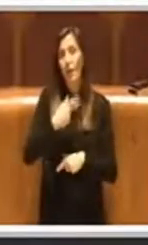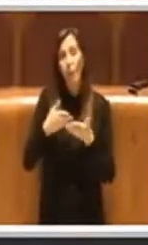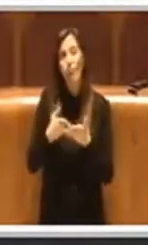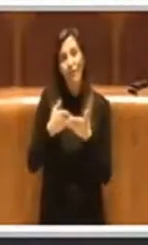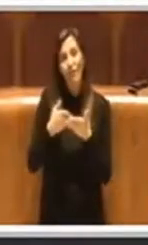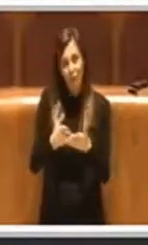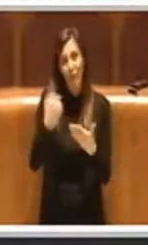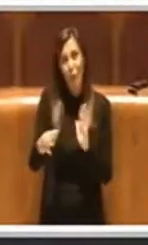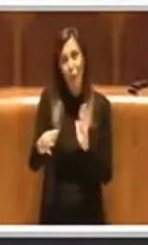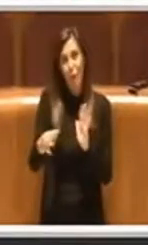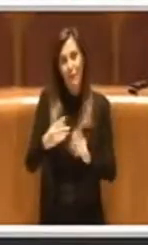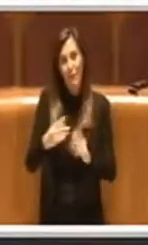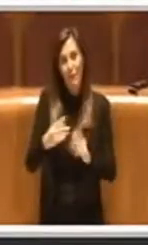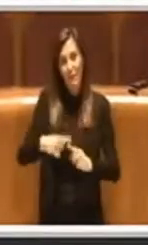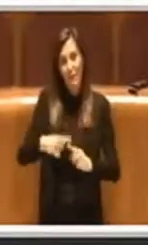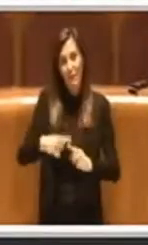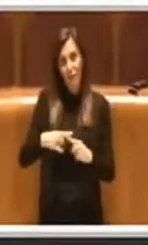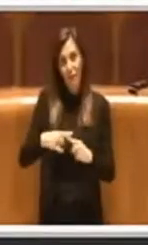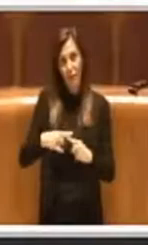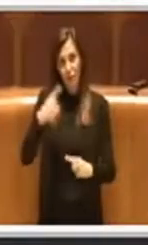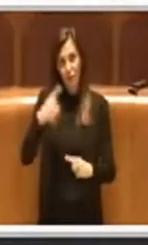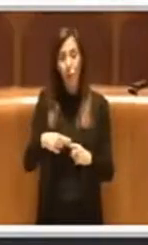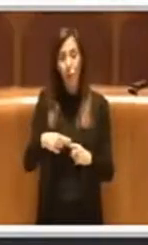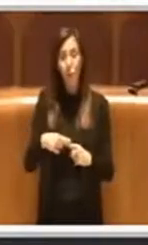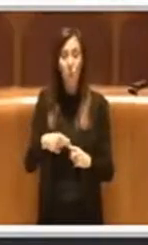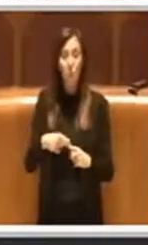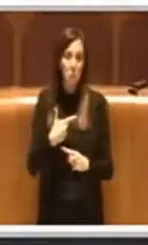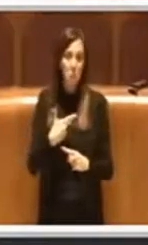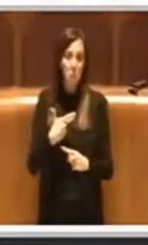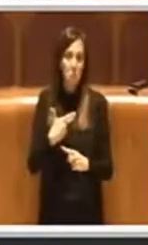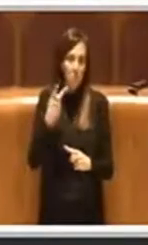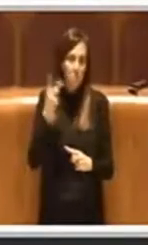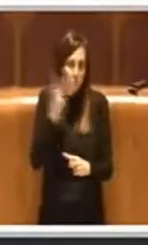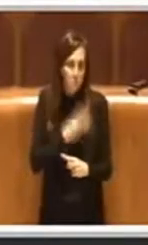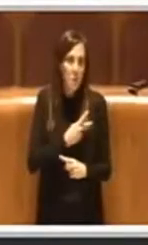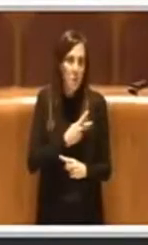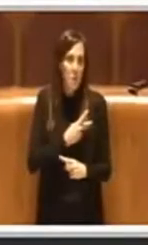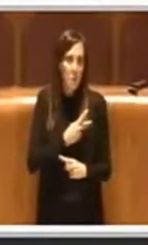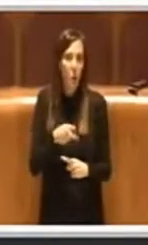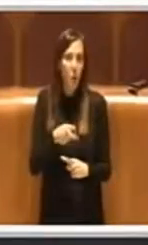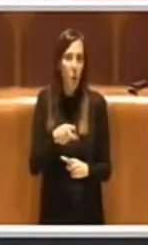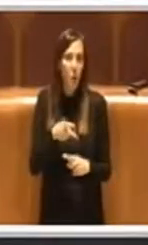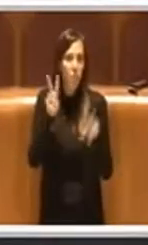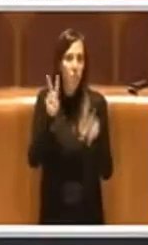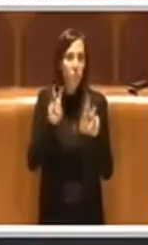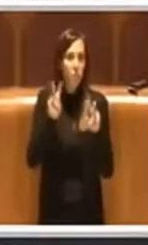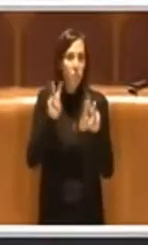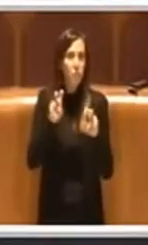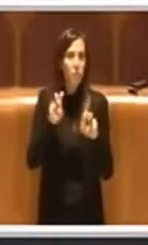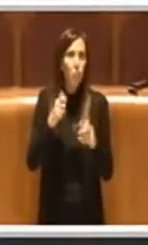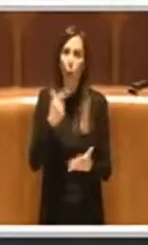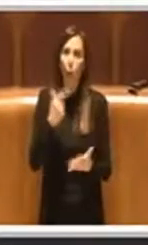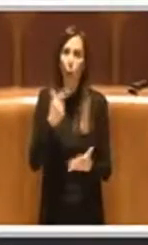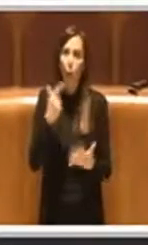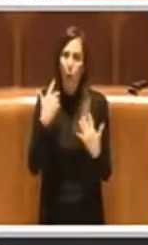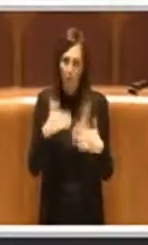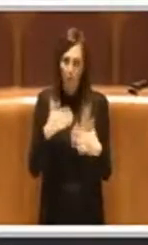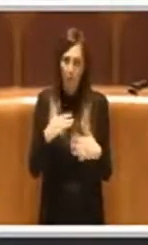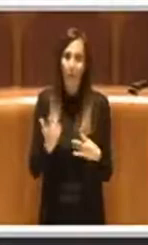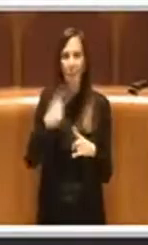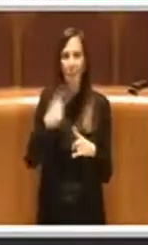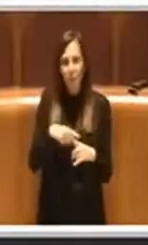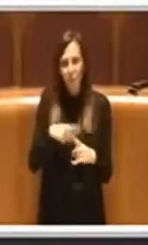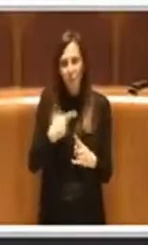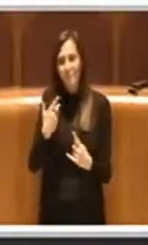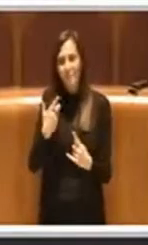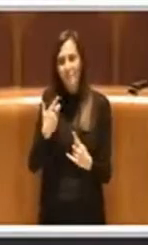questo ordine del giorno perché oggettivamente il tema è importante e andare anche incontro a